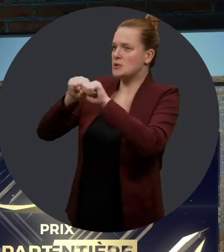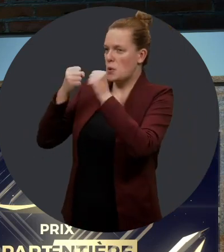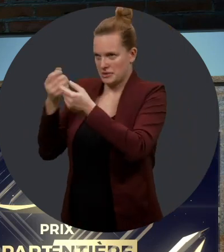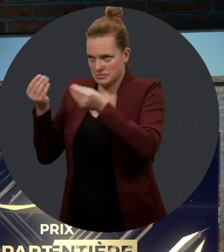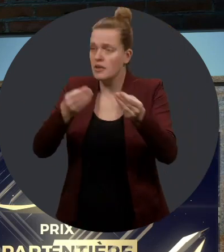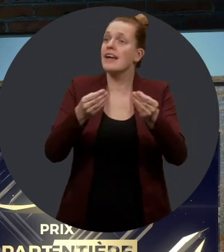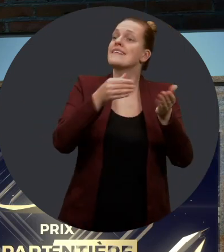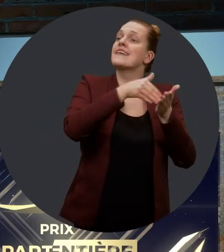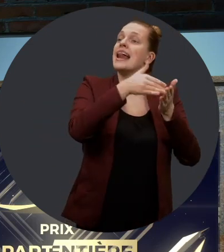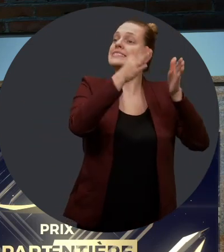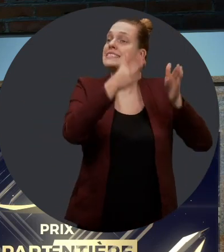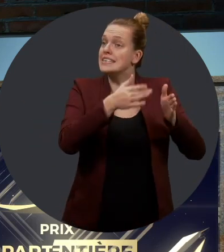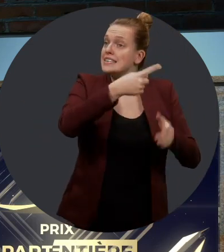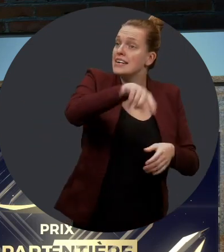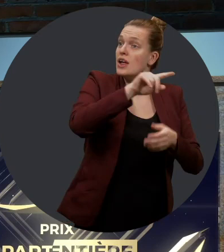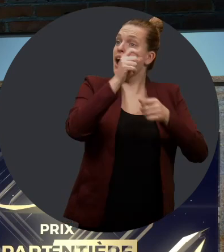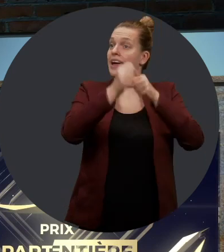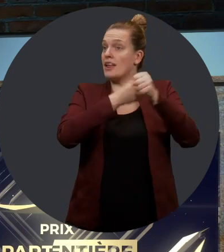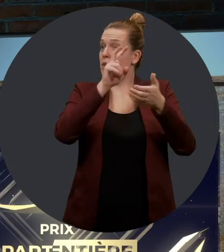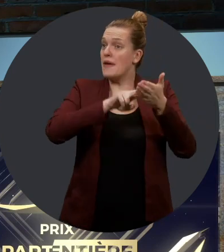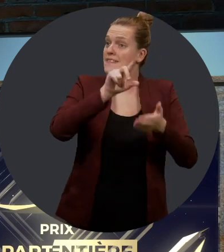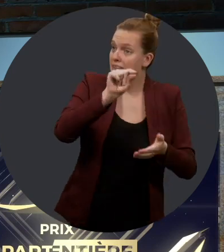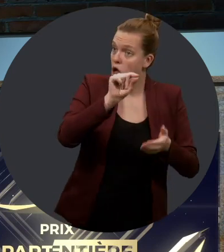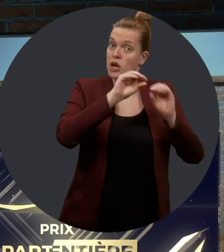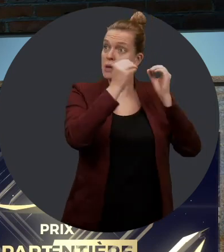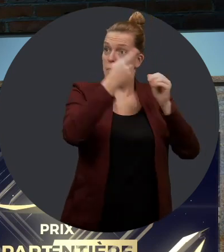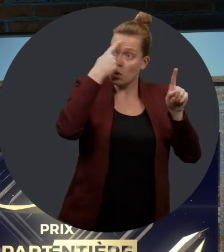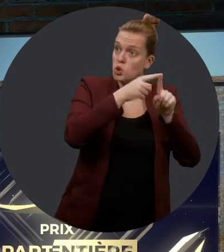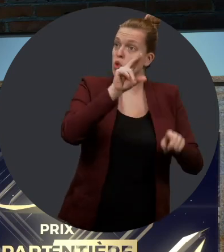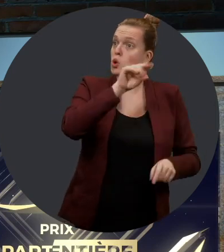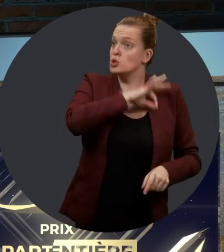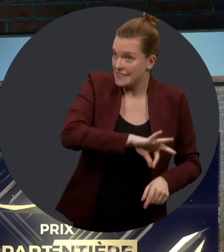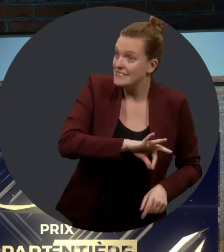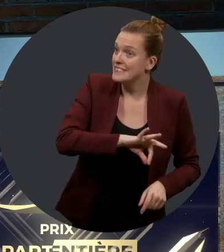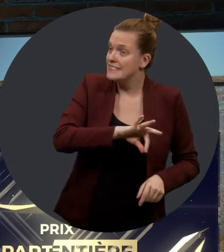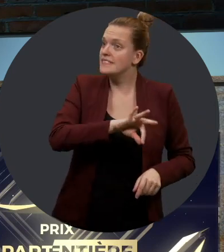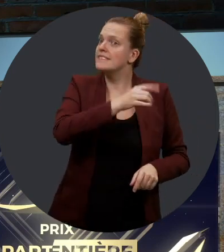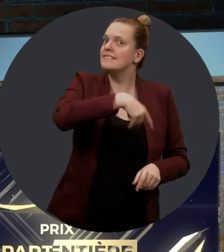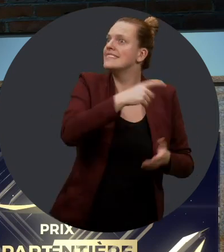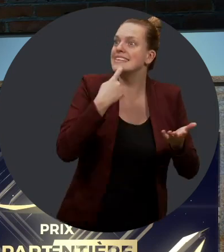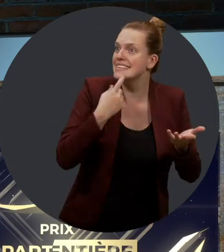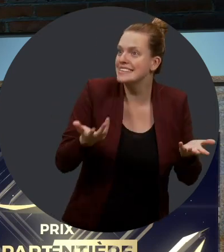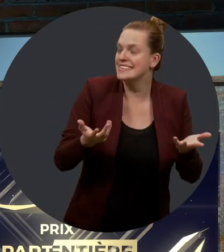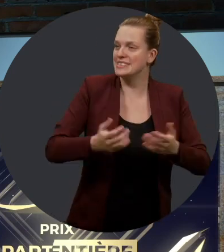Santé et aux services sociaux. Voici donc les finalistes de l'édition 2020 de la catégorie « organismes à but